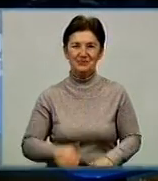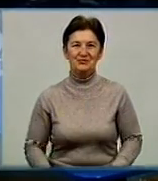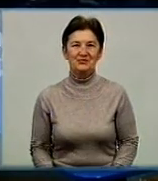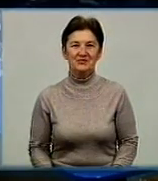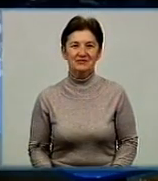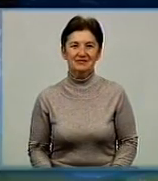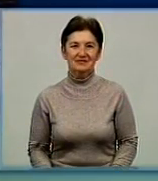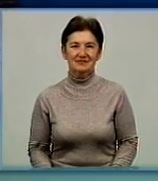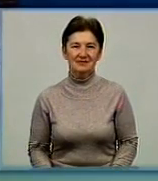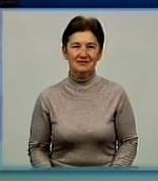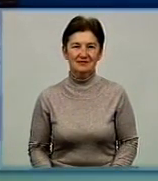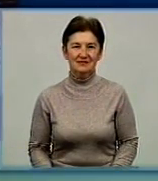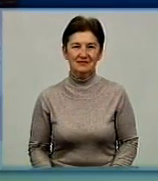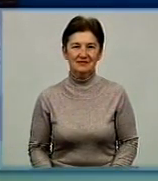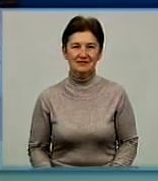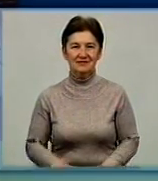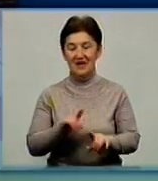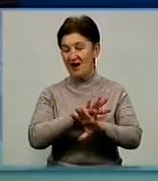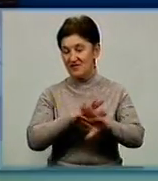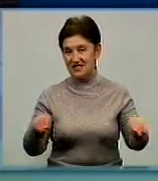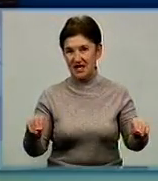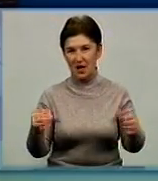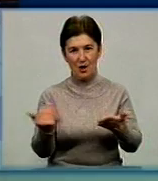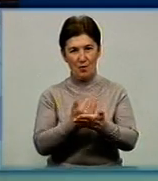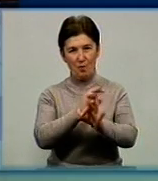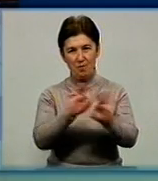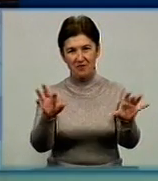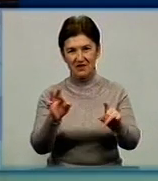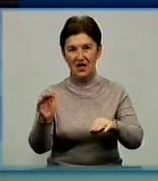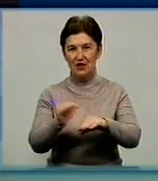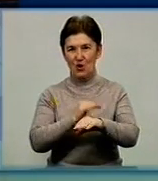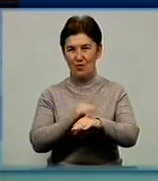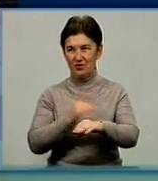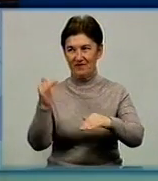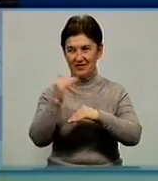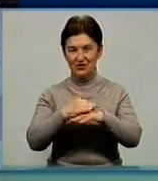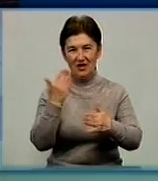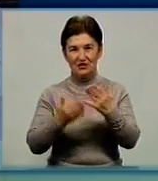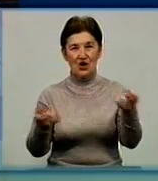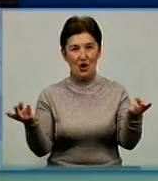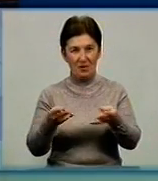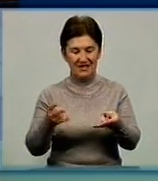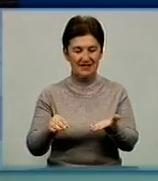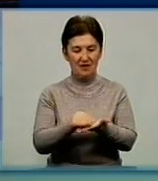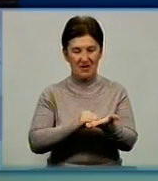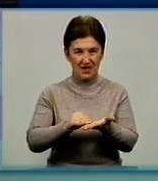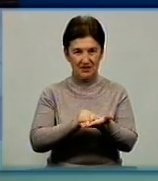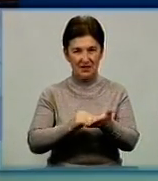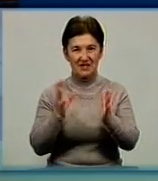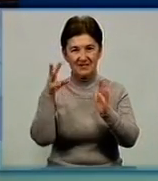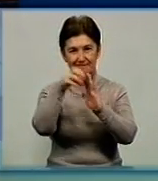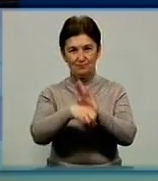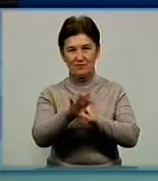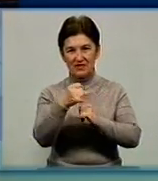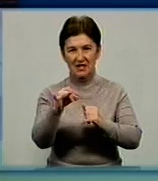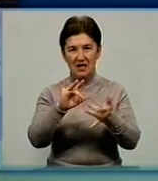за днем. Це всі повідомлення випуску. Доброго вам вечора. Якщо потрібно переглянути матеріали День за днем, заходьте на наш